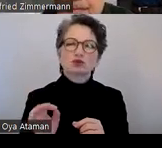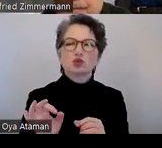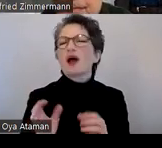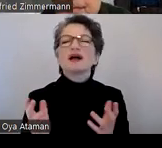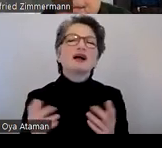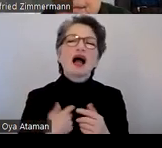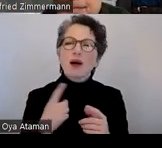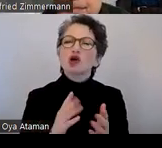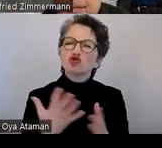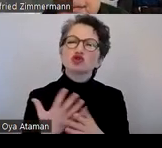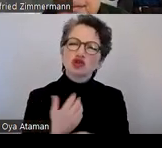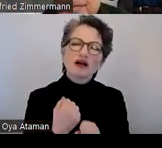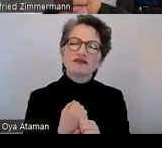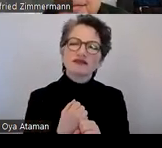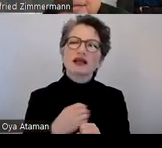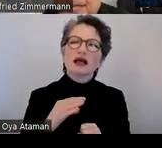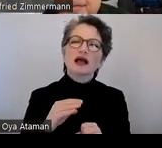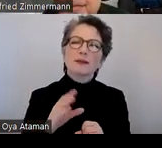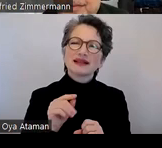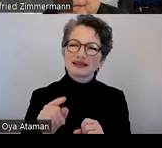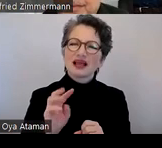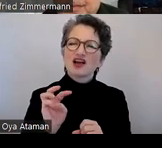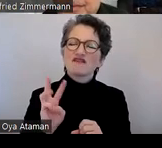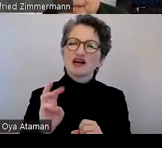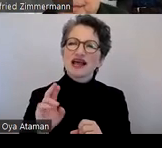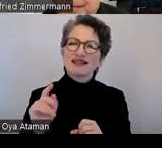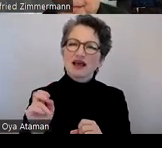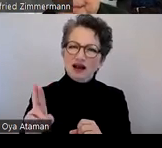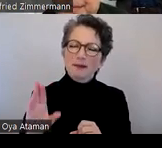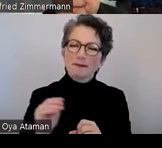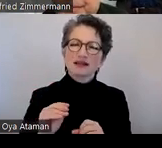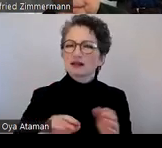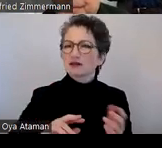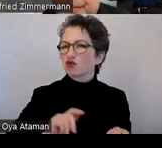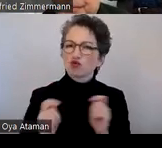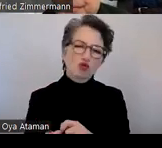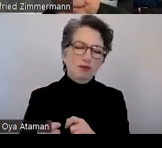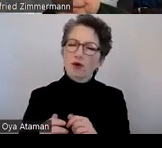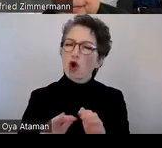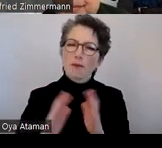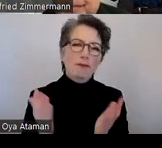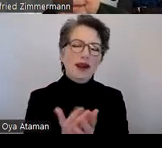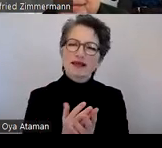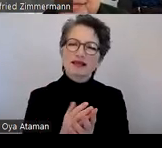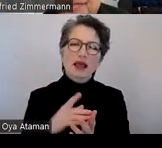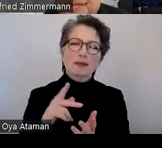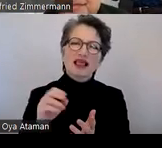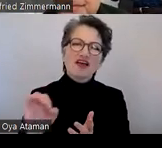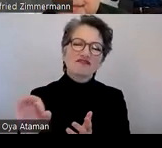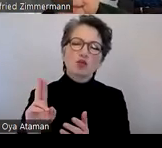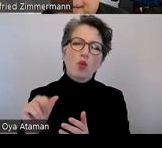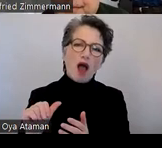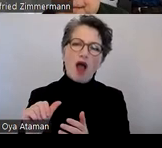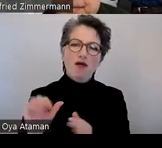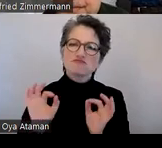simples Dokument im Libre Office weiter ein komplett PDF UA konformes Dokument zu erzeugen aber sobald Tabellen dabei sind